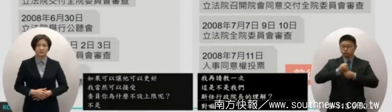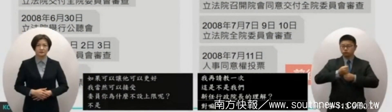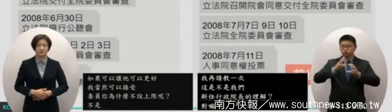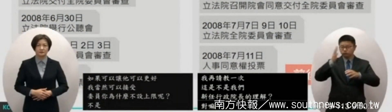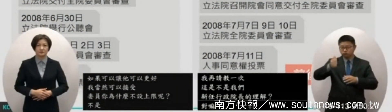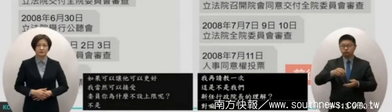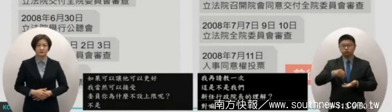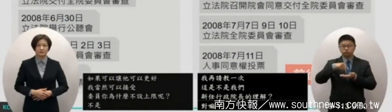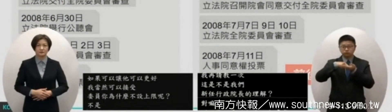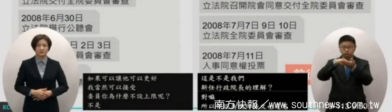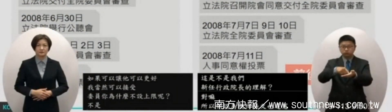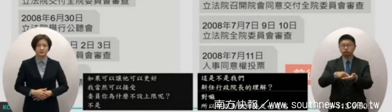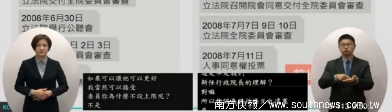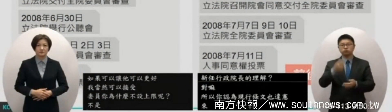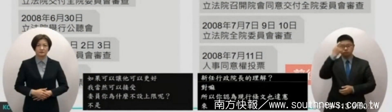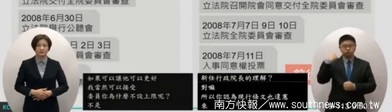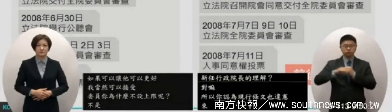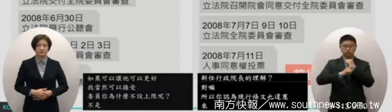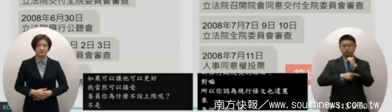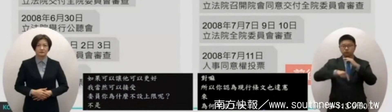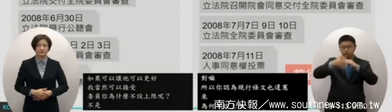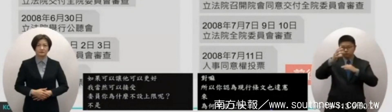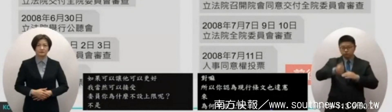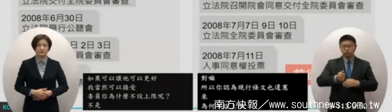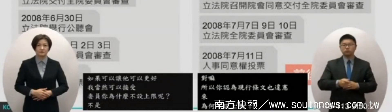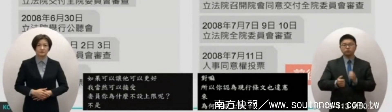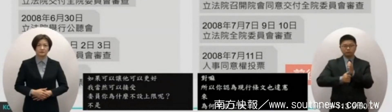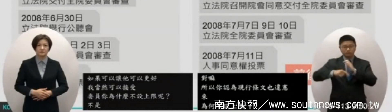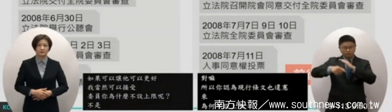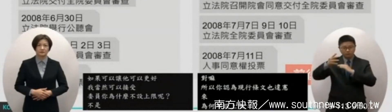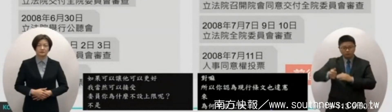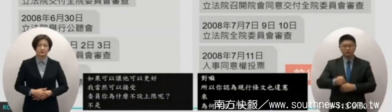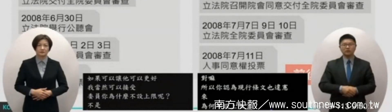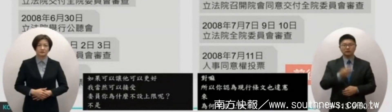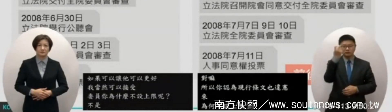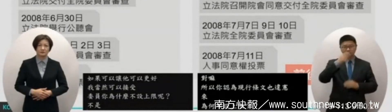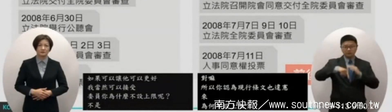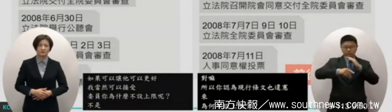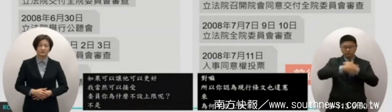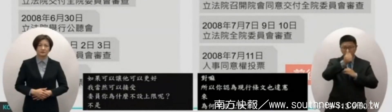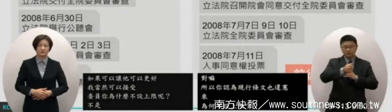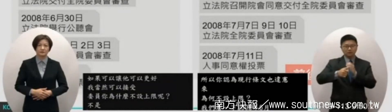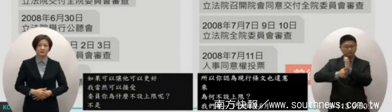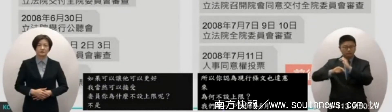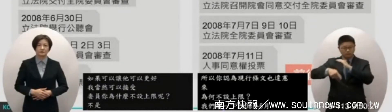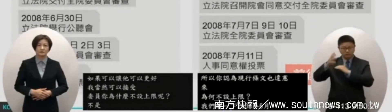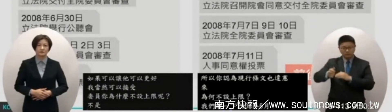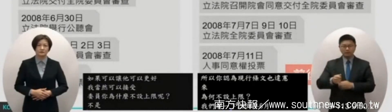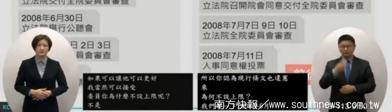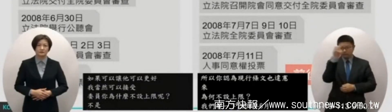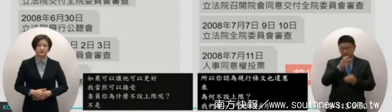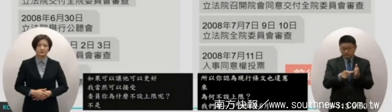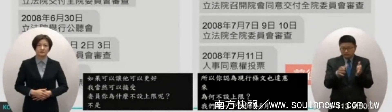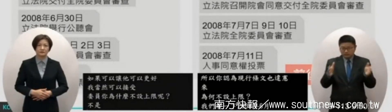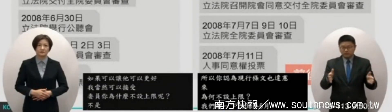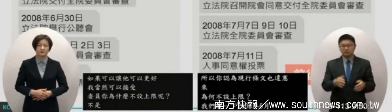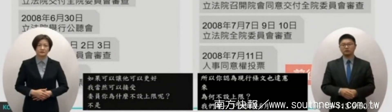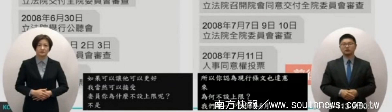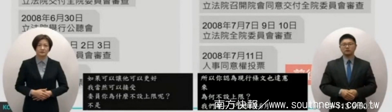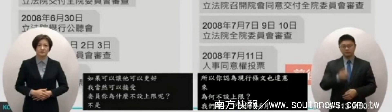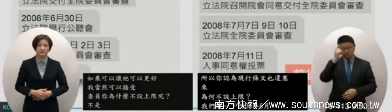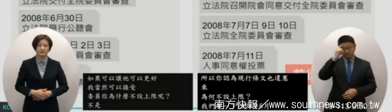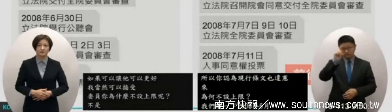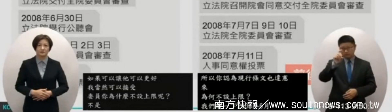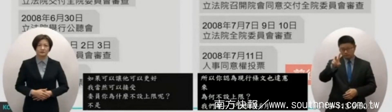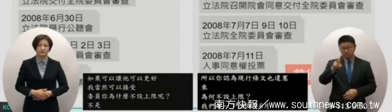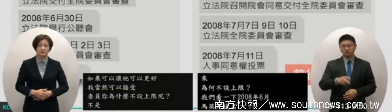九提名司法院院長副院長簽查院院長副院長整個審查的期限喔前後一個例行12